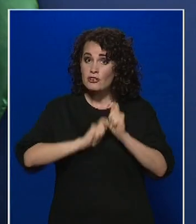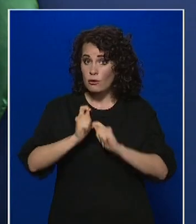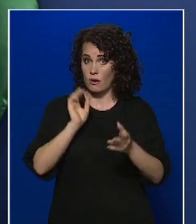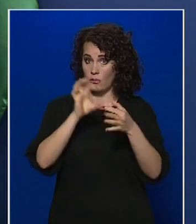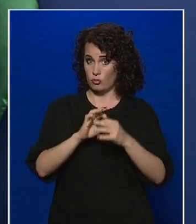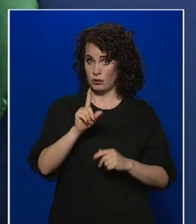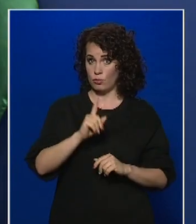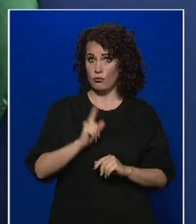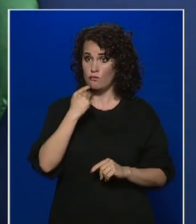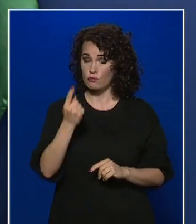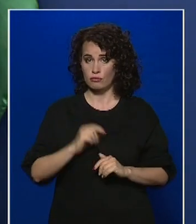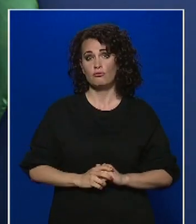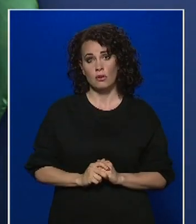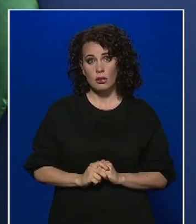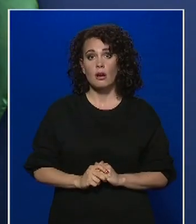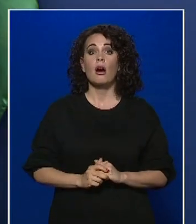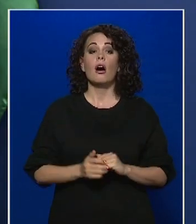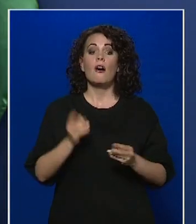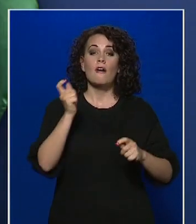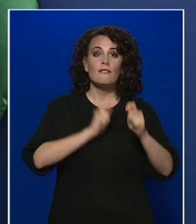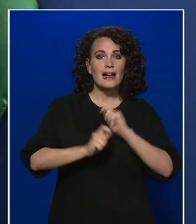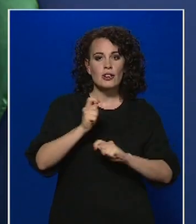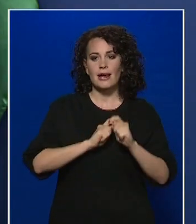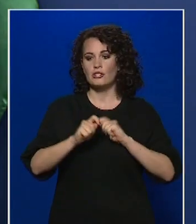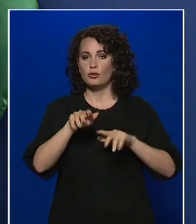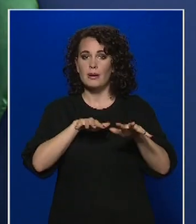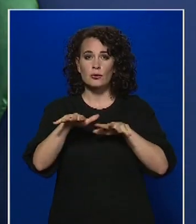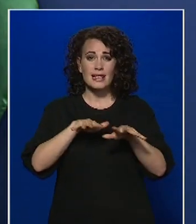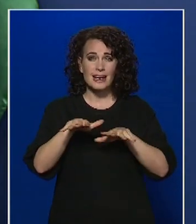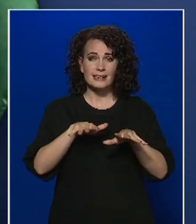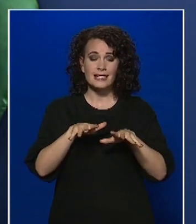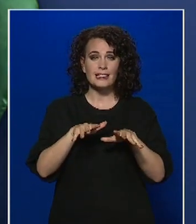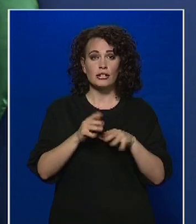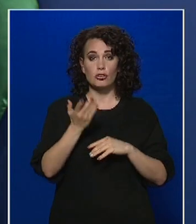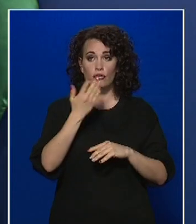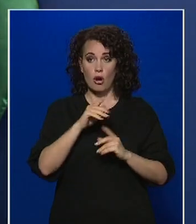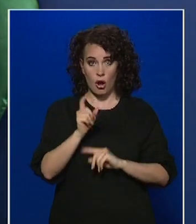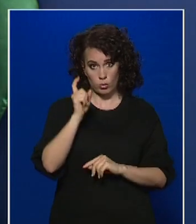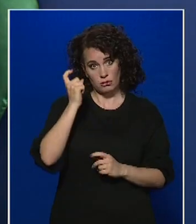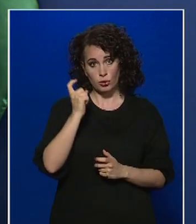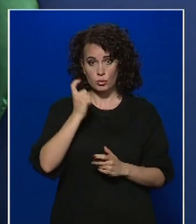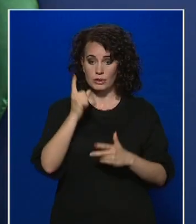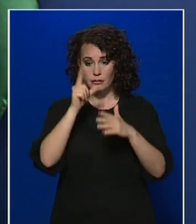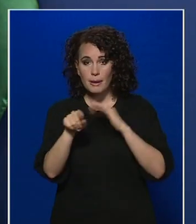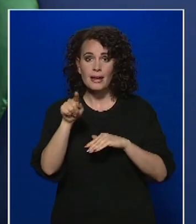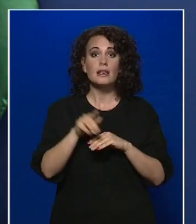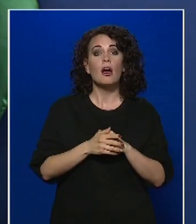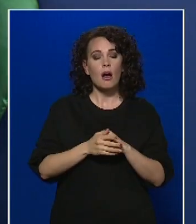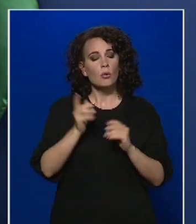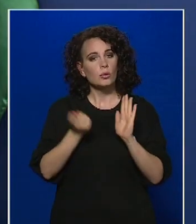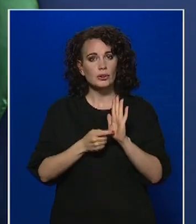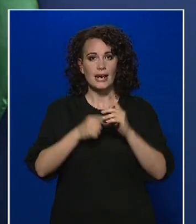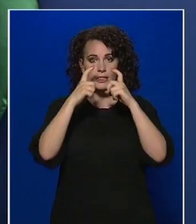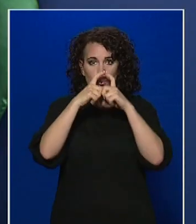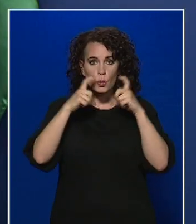Mindenki köteles az üzletben történő vásárlás és tömegközlekedési eszközön való tartózkodás során a szájat és az orrot eltakaró eszközt,